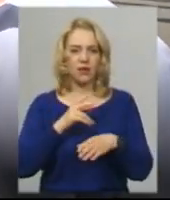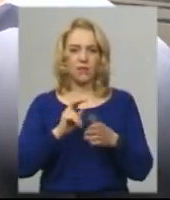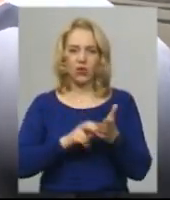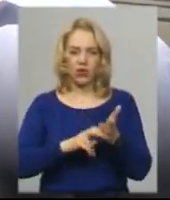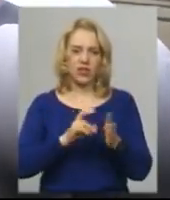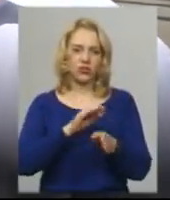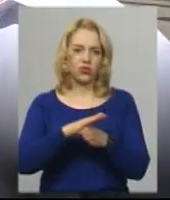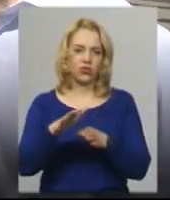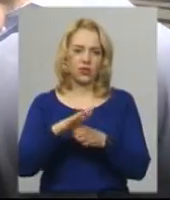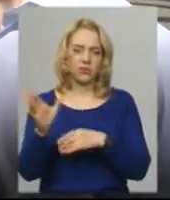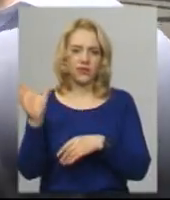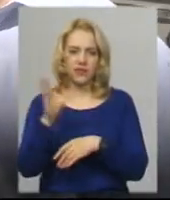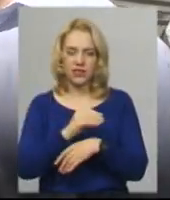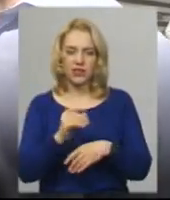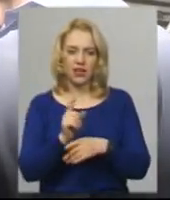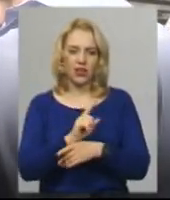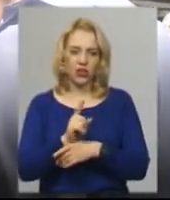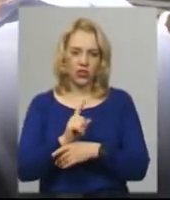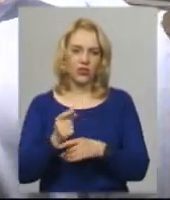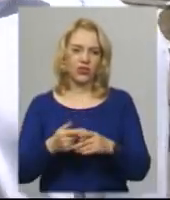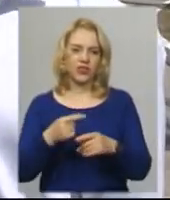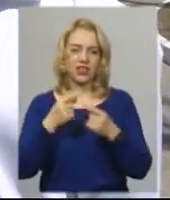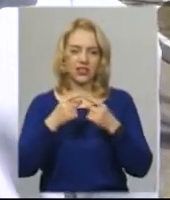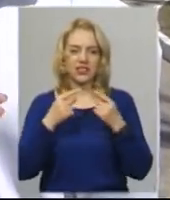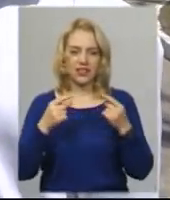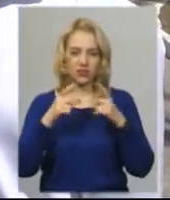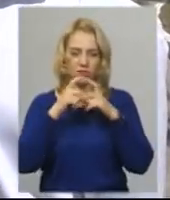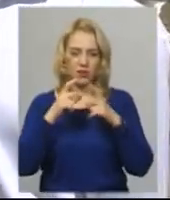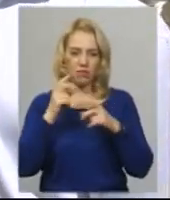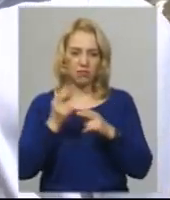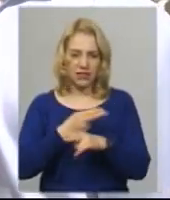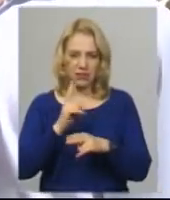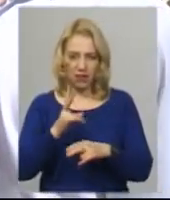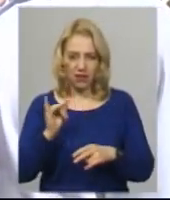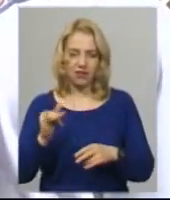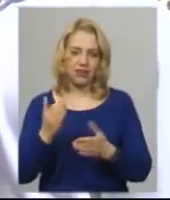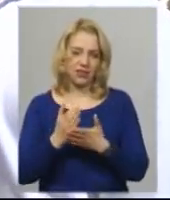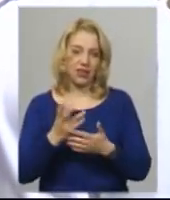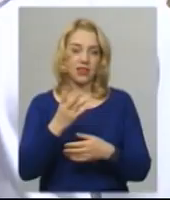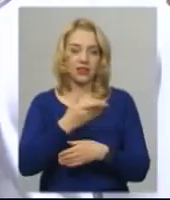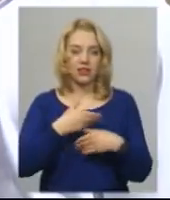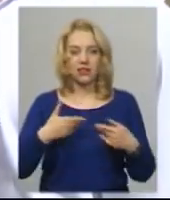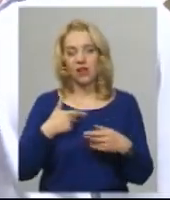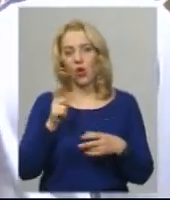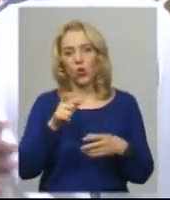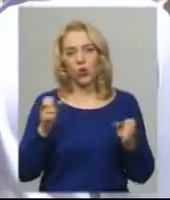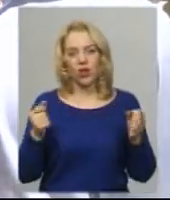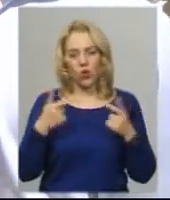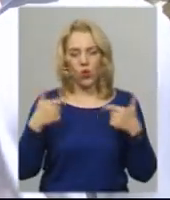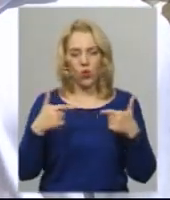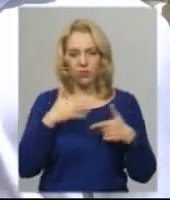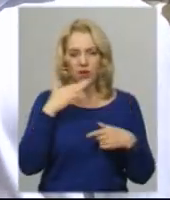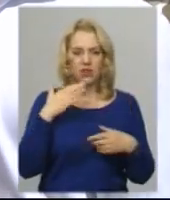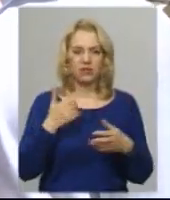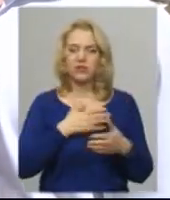всіх норм, засоби безпеки на нас. Так є, в нас певна кількість людей тільки. Ми не хотіли